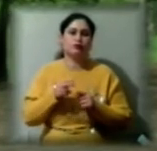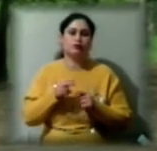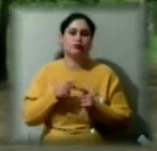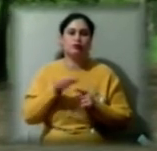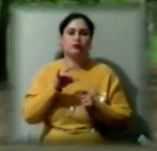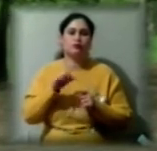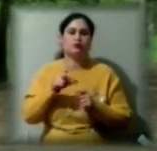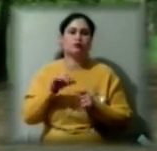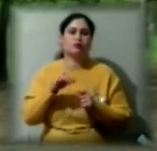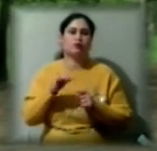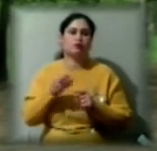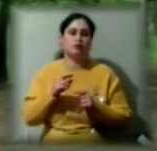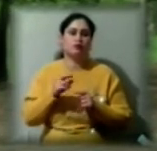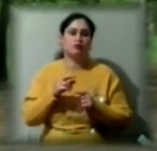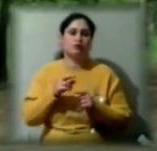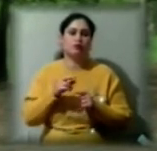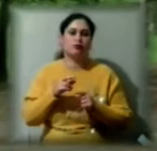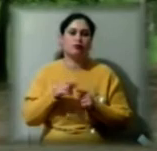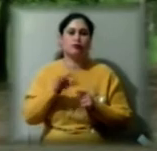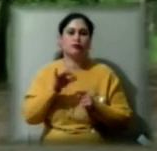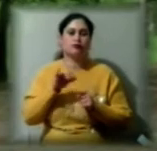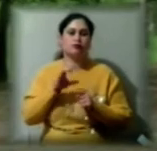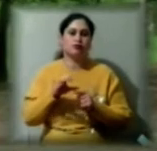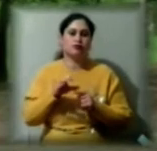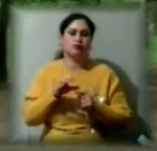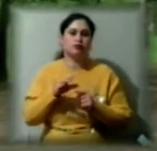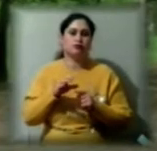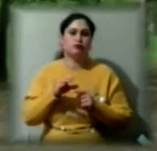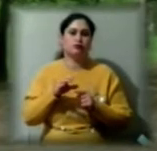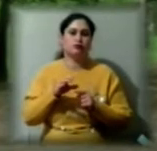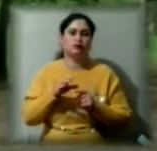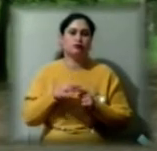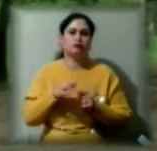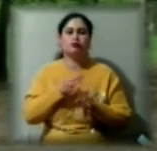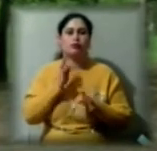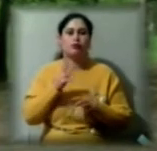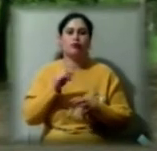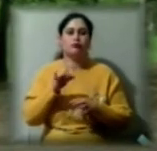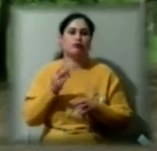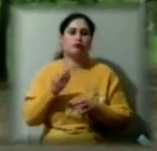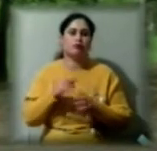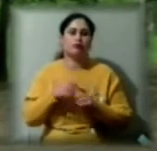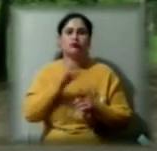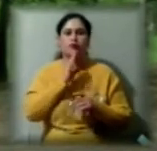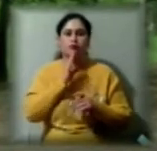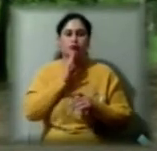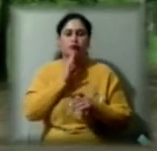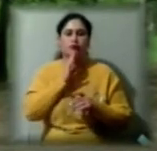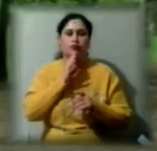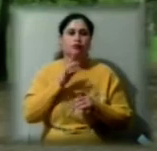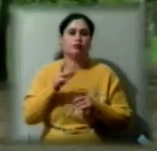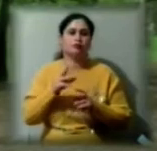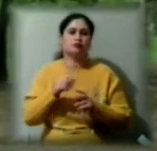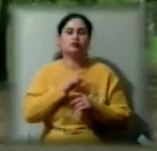Тобто, під час чергової кочевні дівчинка з сили якихось причин